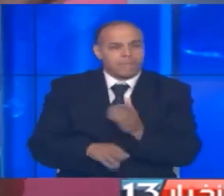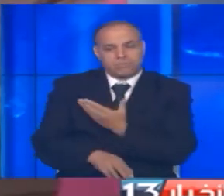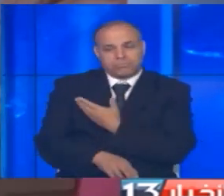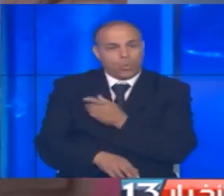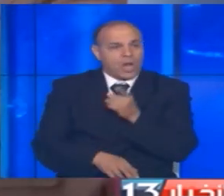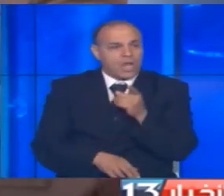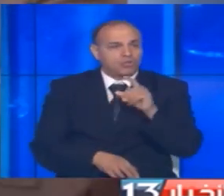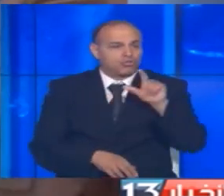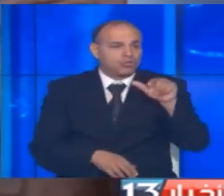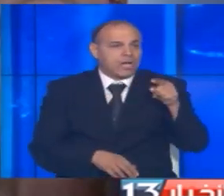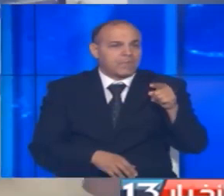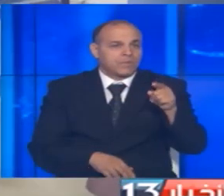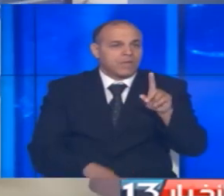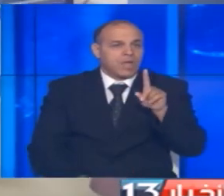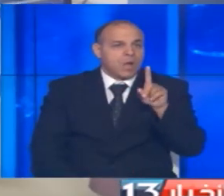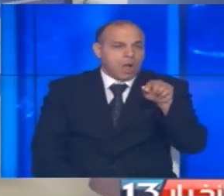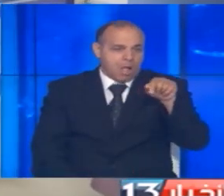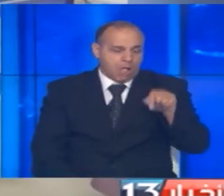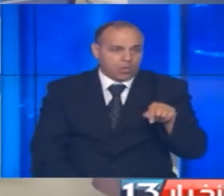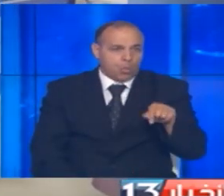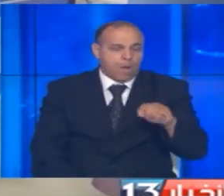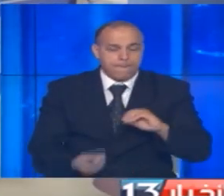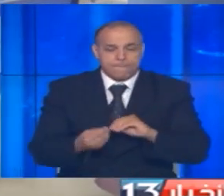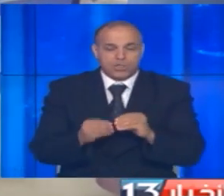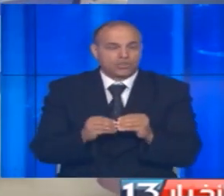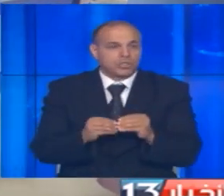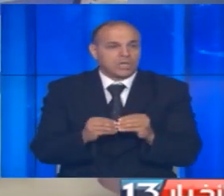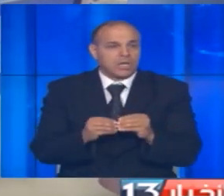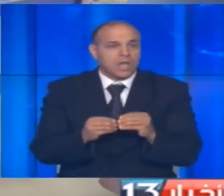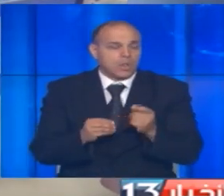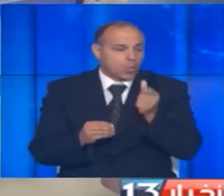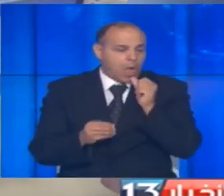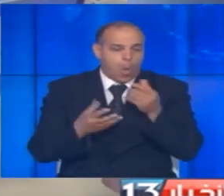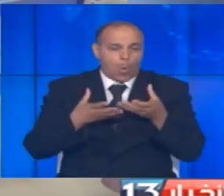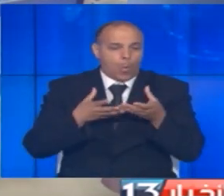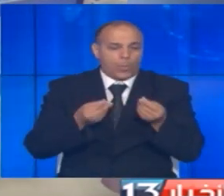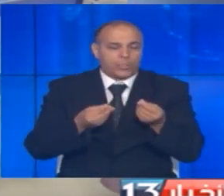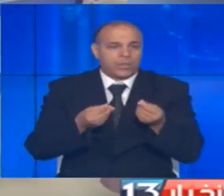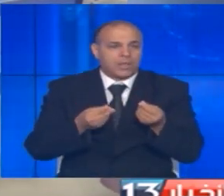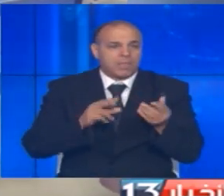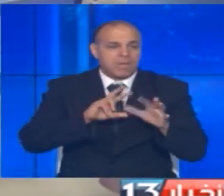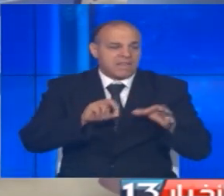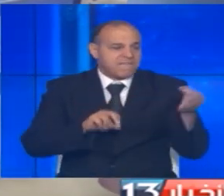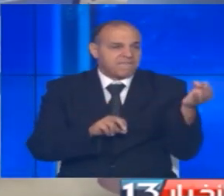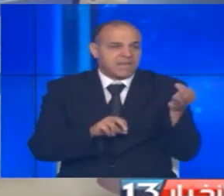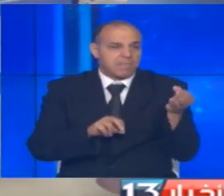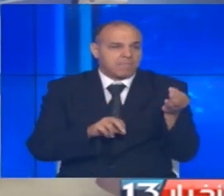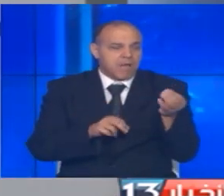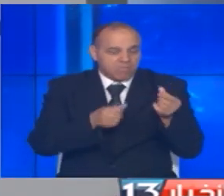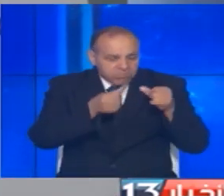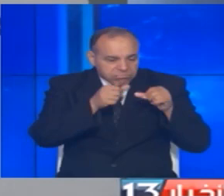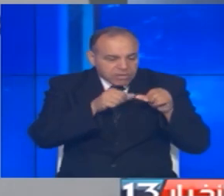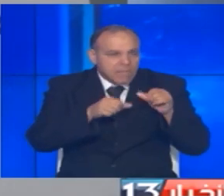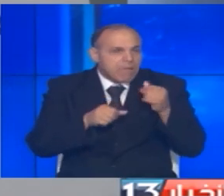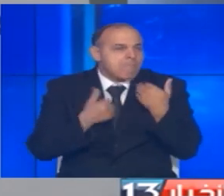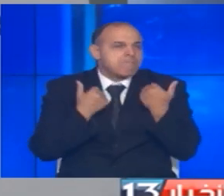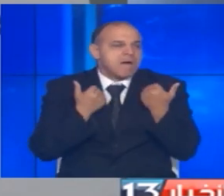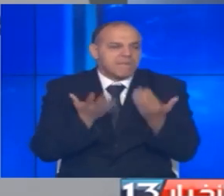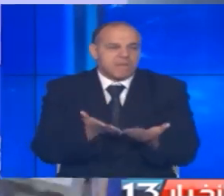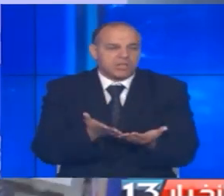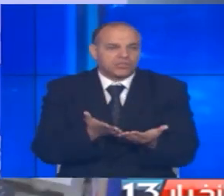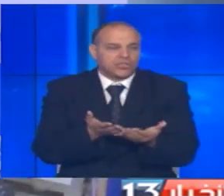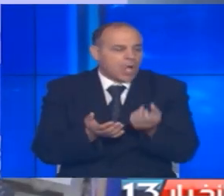الرانتيسي شهريا وهم الآن يواجهون أزمة نفاذ أكثر من 80% من العقاقير الطبية اللازمة